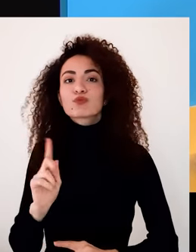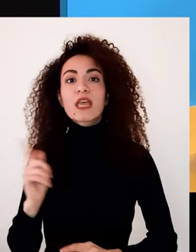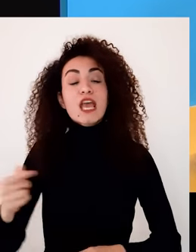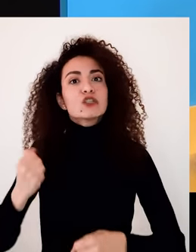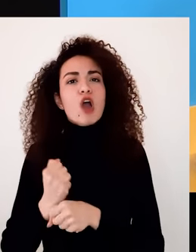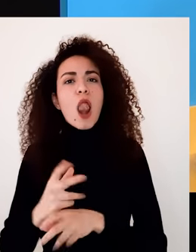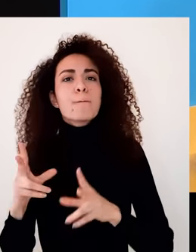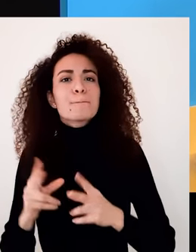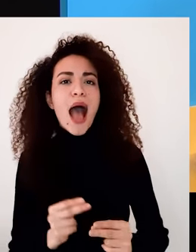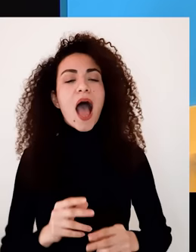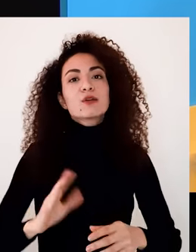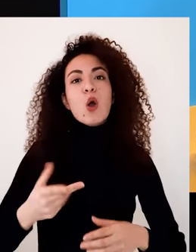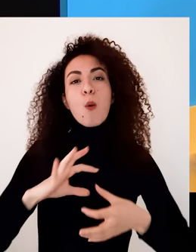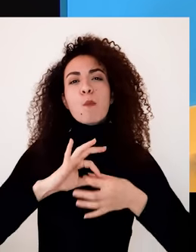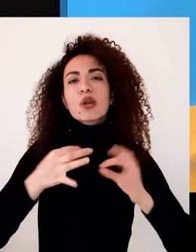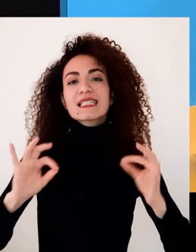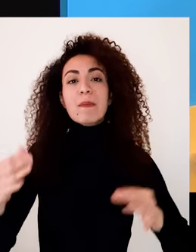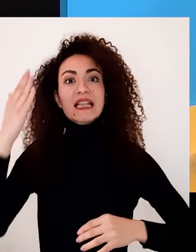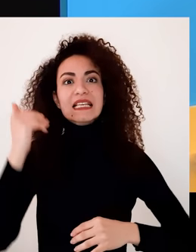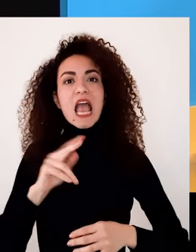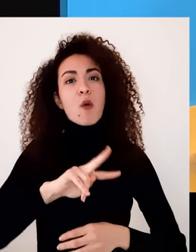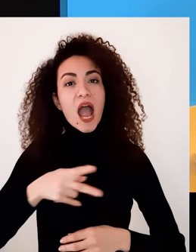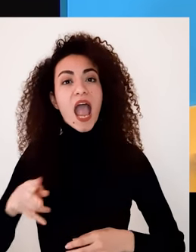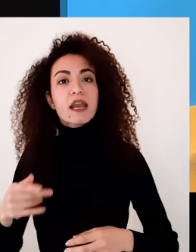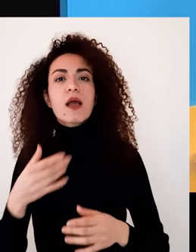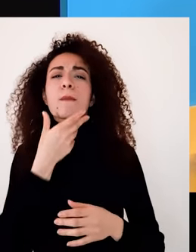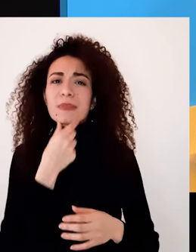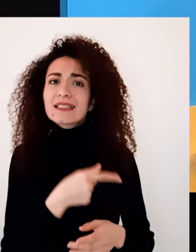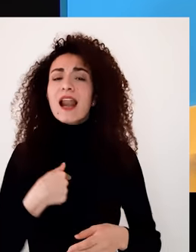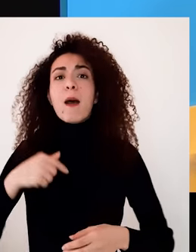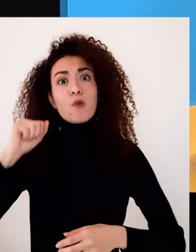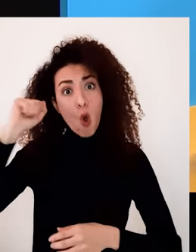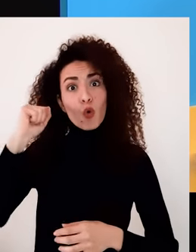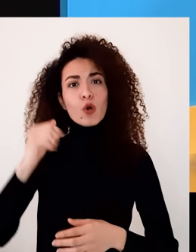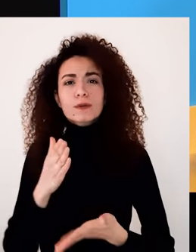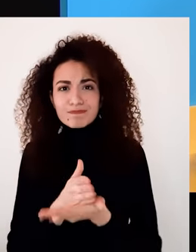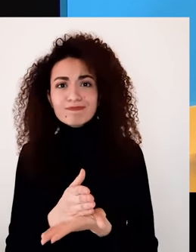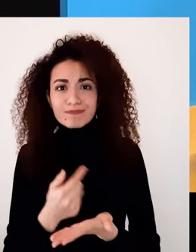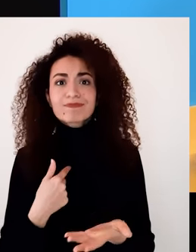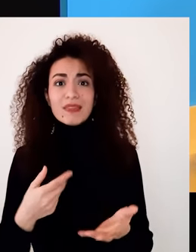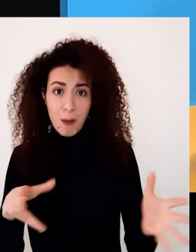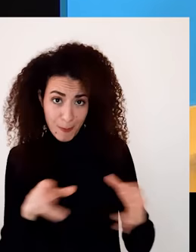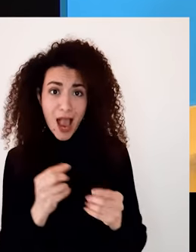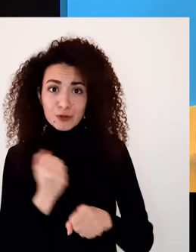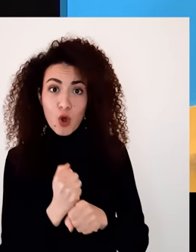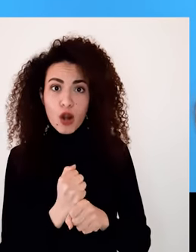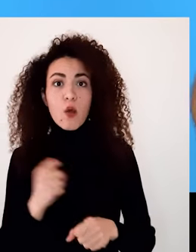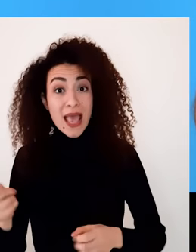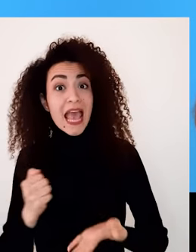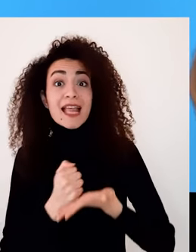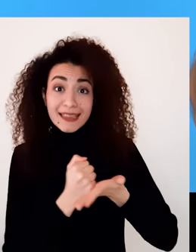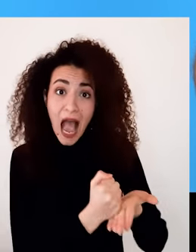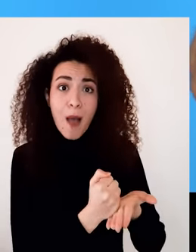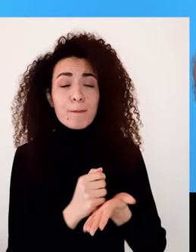لبل تحالفت مع منظمات نسائية تبنت مطالبها وبهالطريقة جعلت أمل المنظمات أخرى تتبنى قضيتها